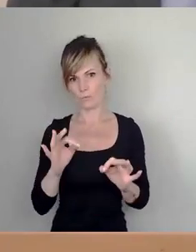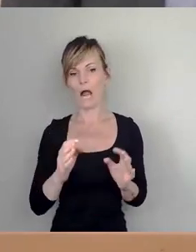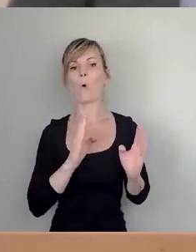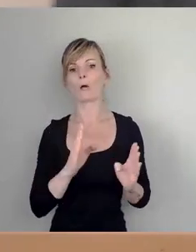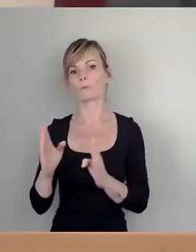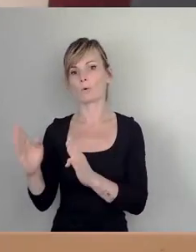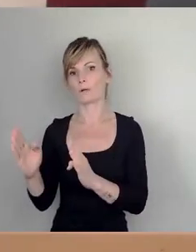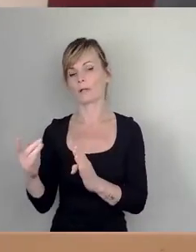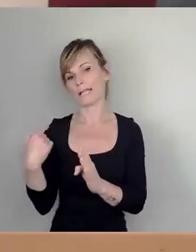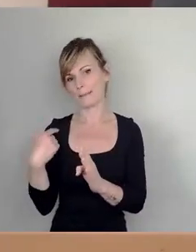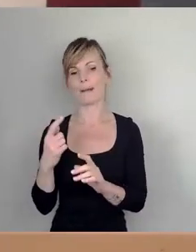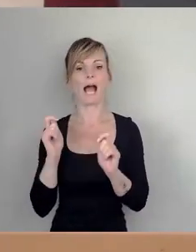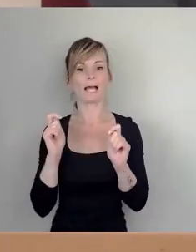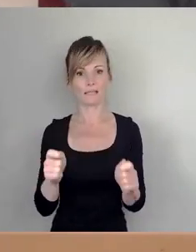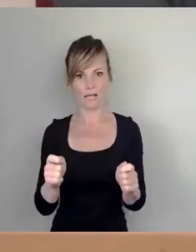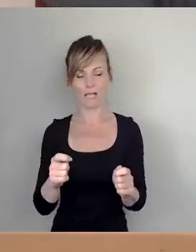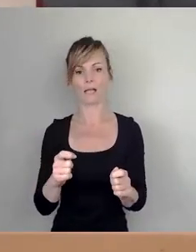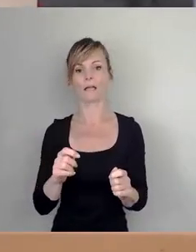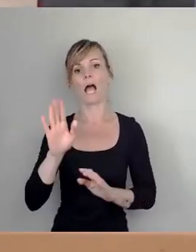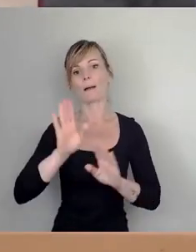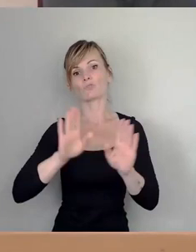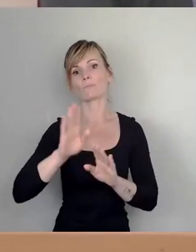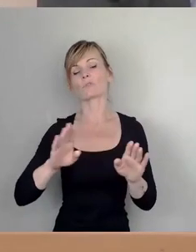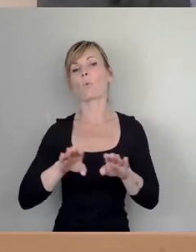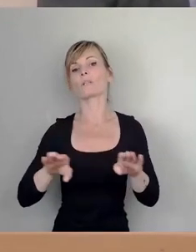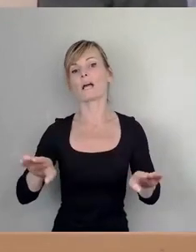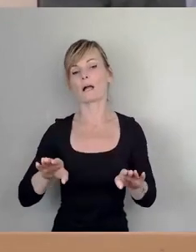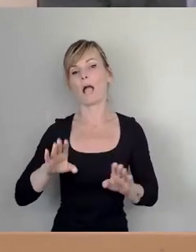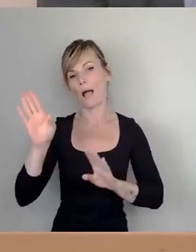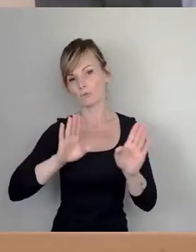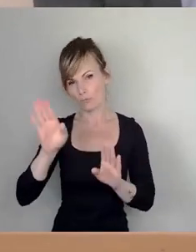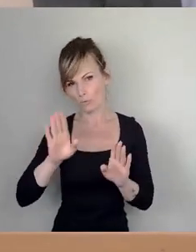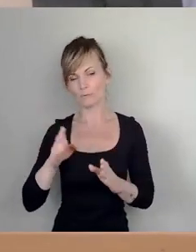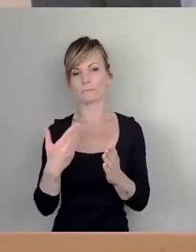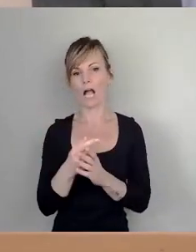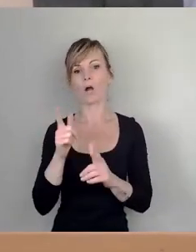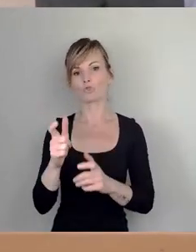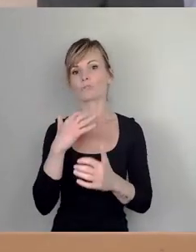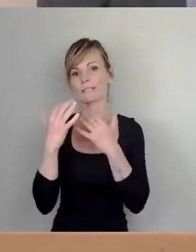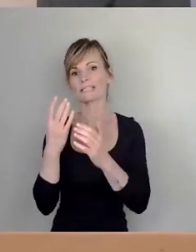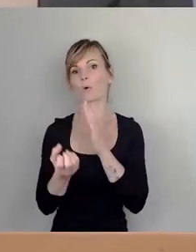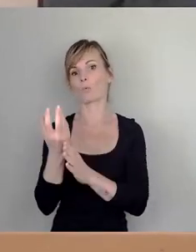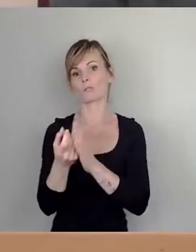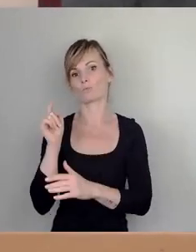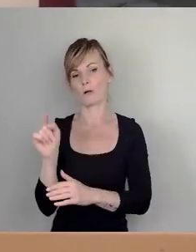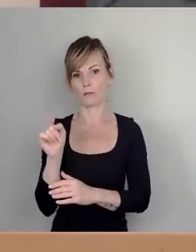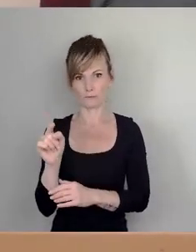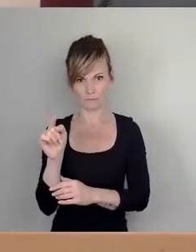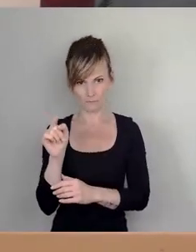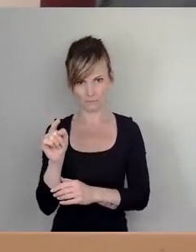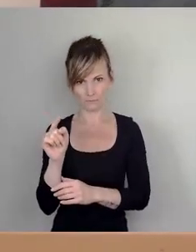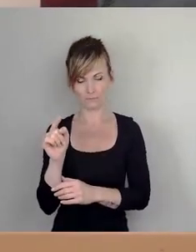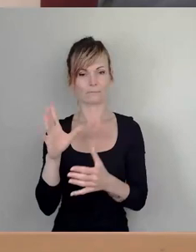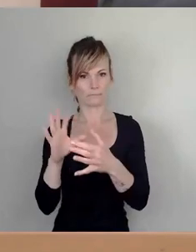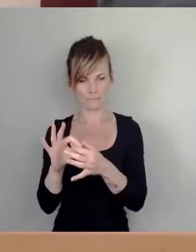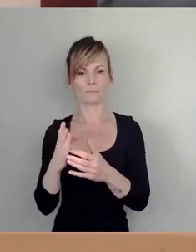als Abstimmungsgrundlage, das wurde man dann auch abstimmen, den Ausschussbericht Kultur dann wählen sollen. Aber jetzt machen wir